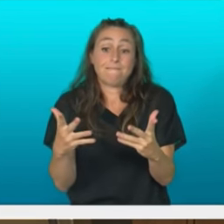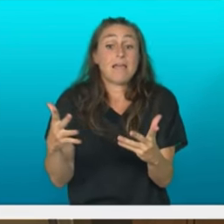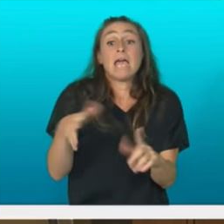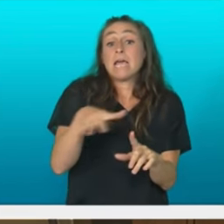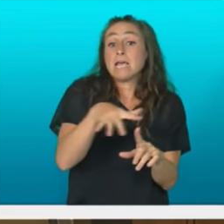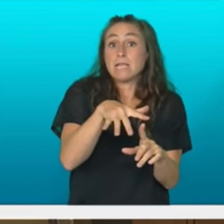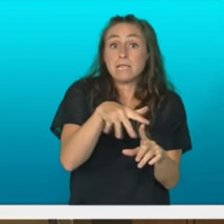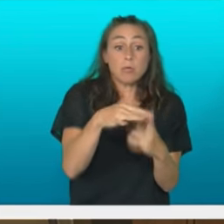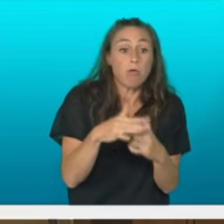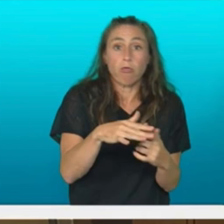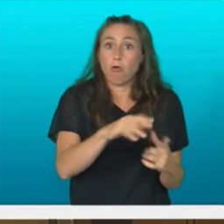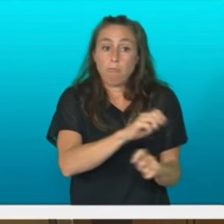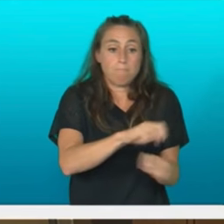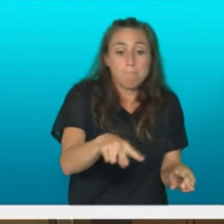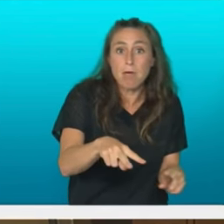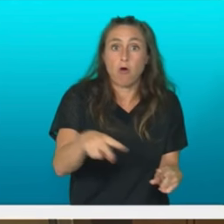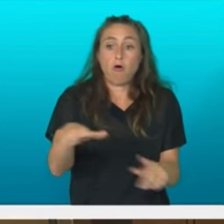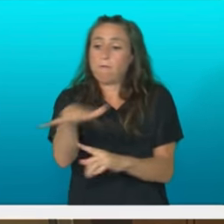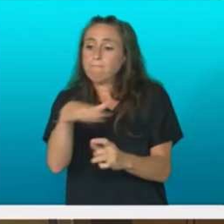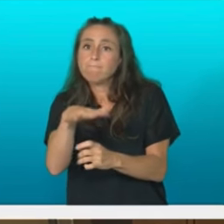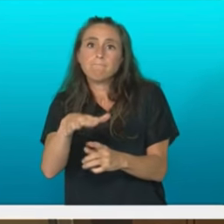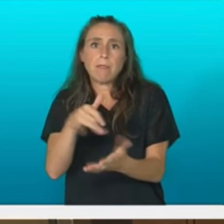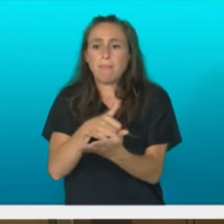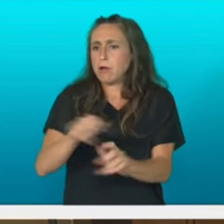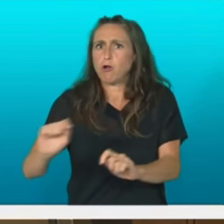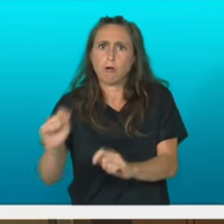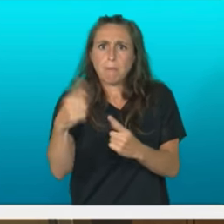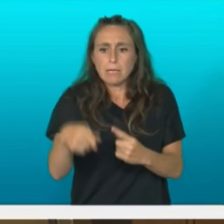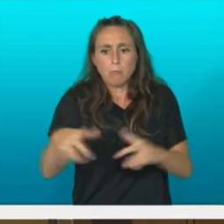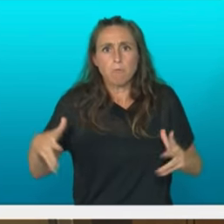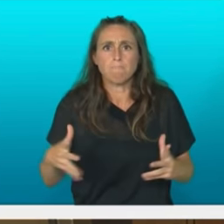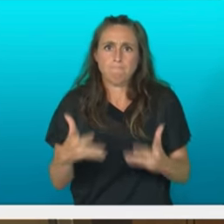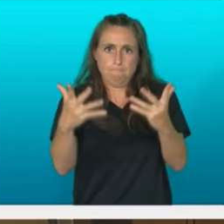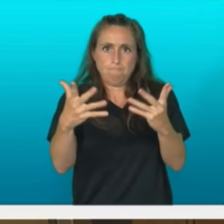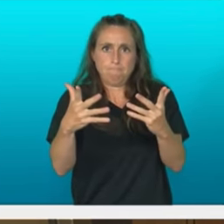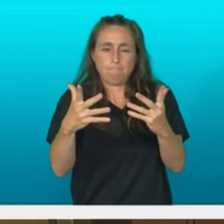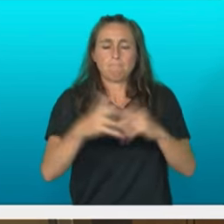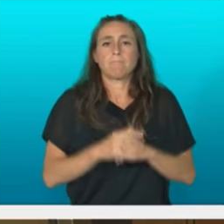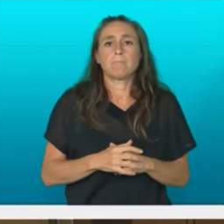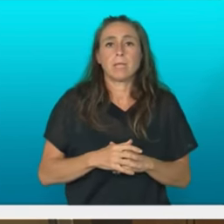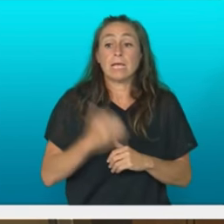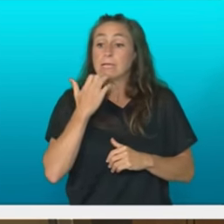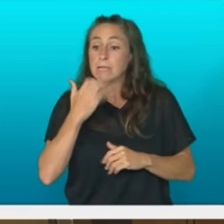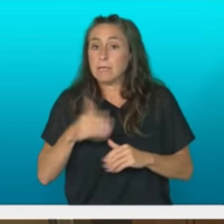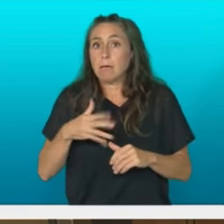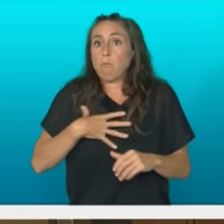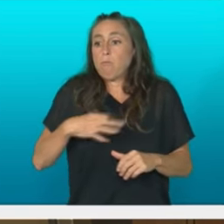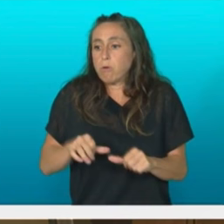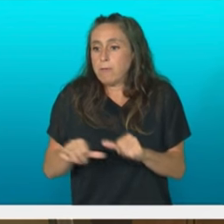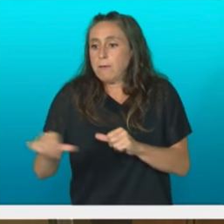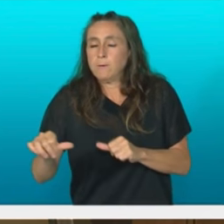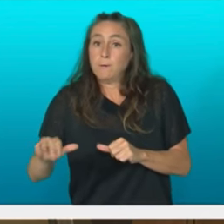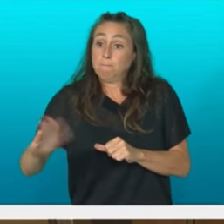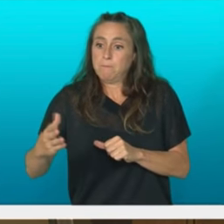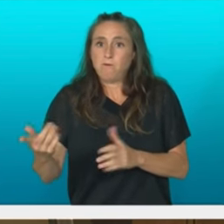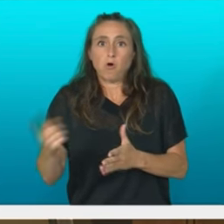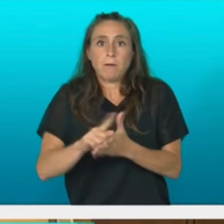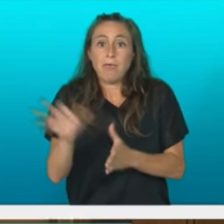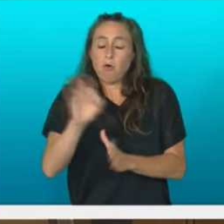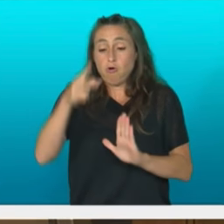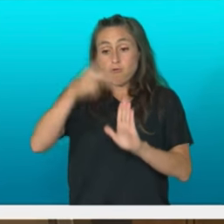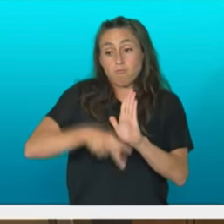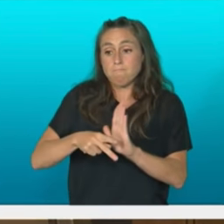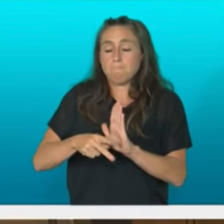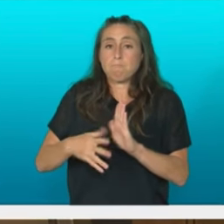identifikatu eta berrantolatuz, kaltetutako sektoreak berrizere kaltetu behar balimadira edo neurriak hartzen balimadira